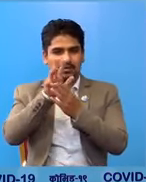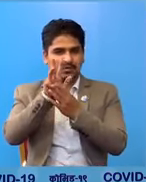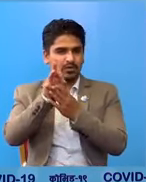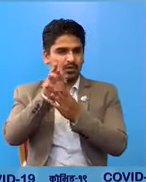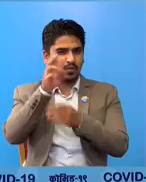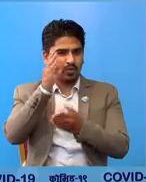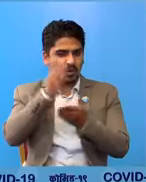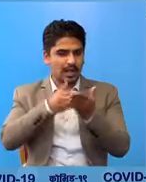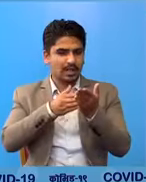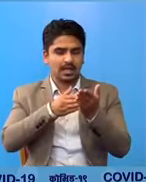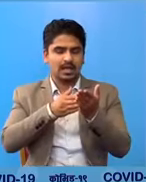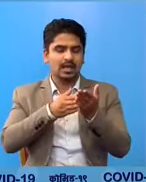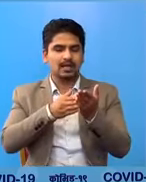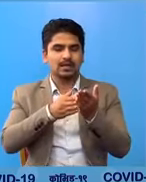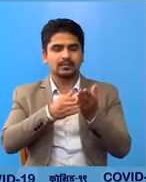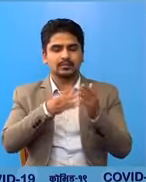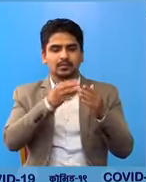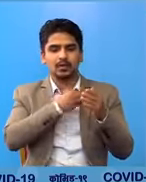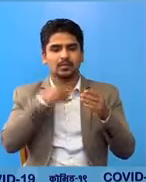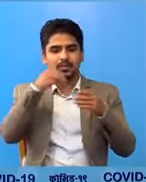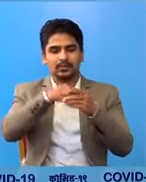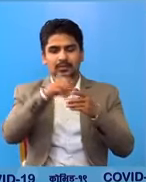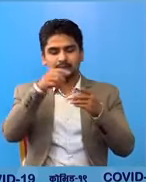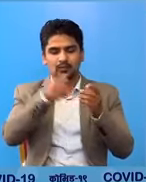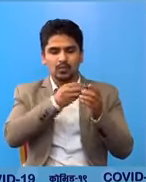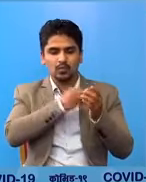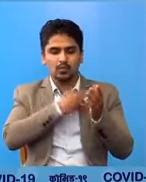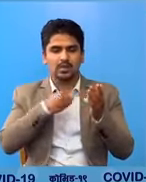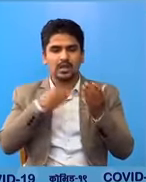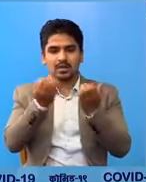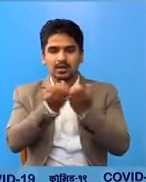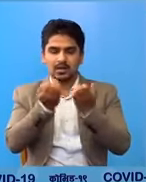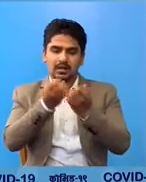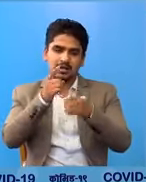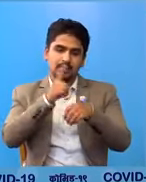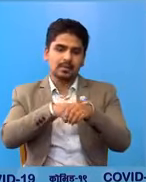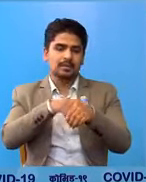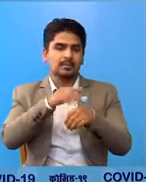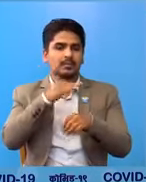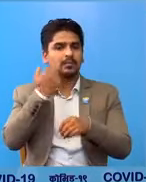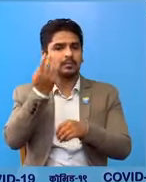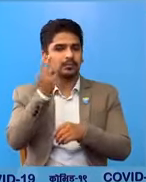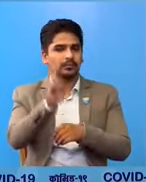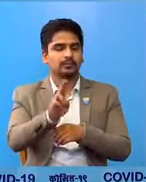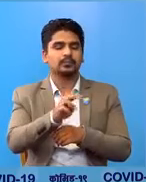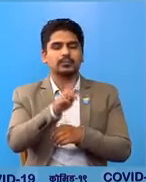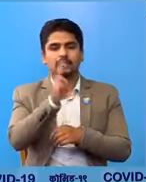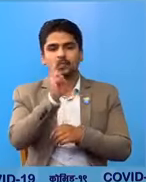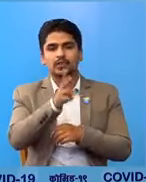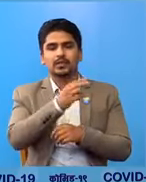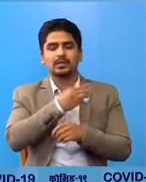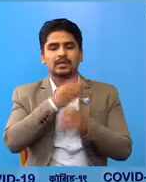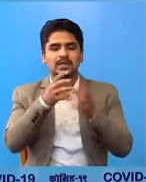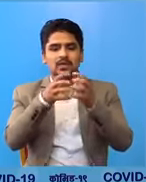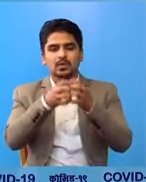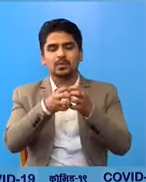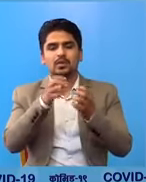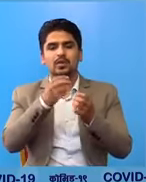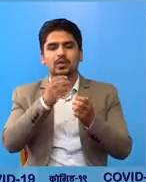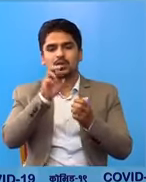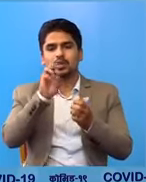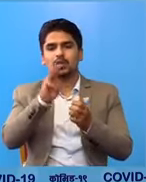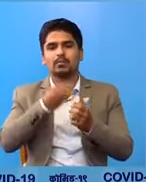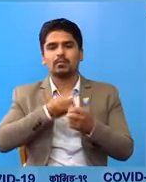प्रादेशिक अस्पताल सुरिखेत को आइसलेशन मा उपचार गर्दा-गर्दे मिर्थु भायको छा निजब एकती चाहरोग तथा दमको विर्यामी